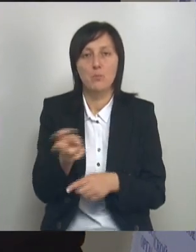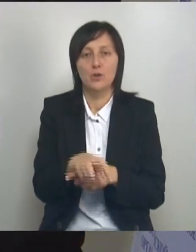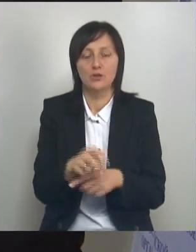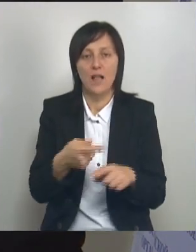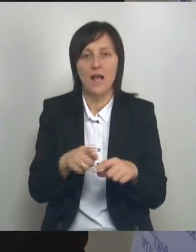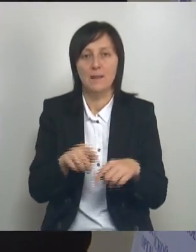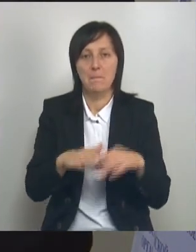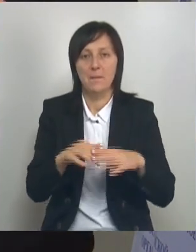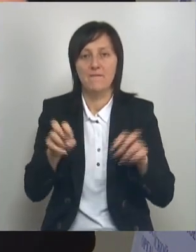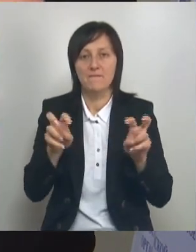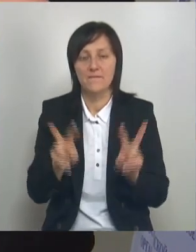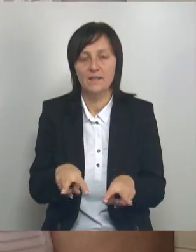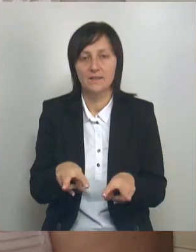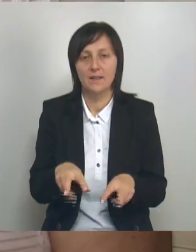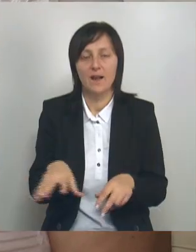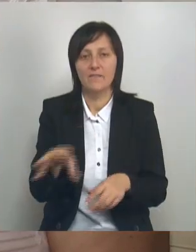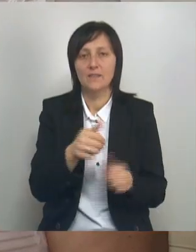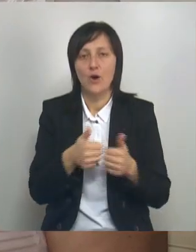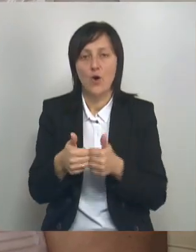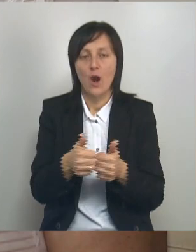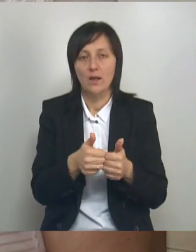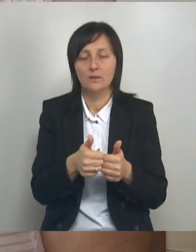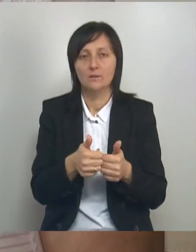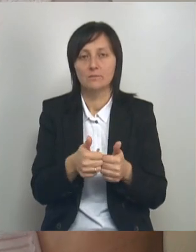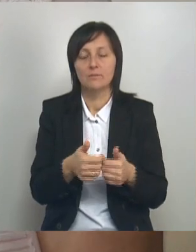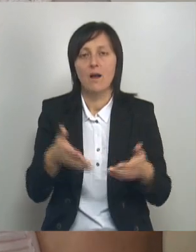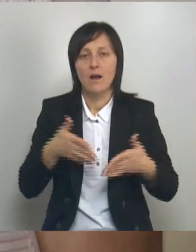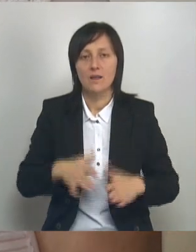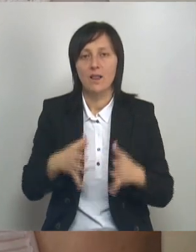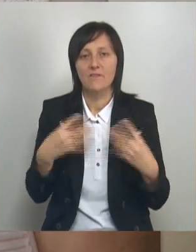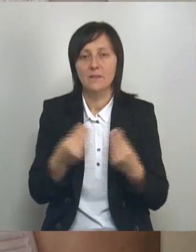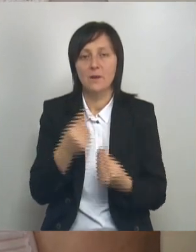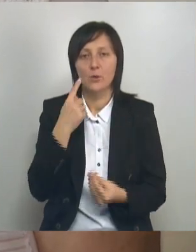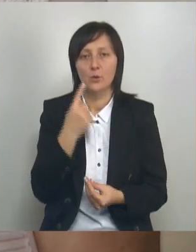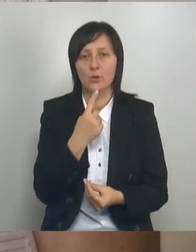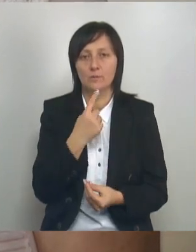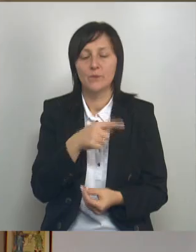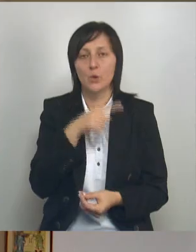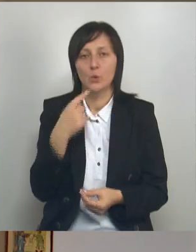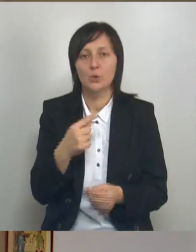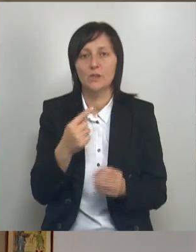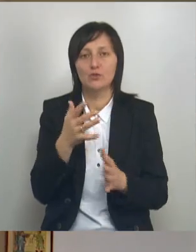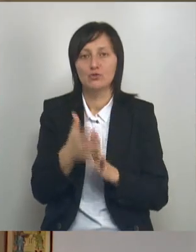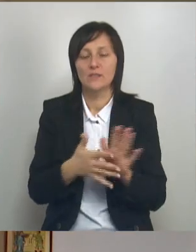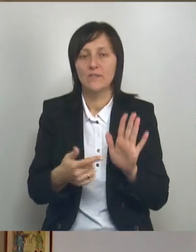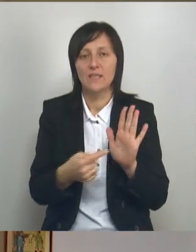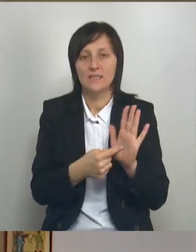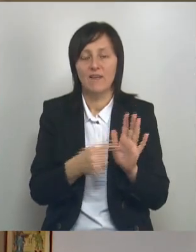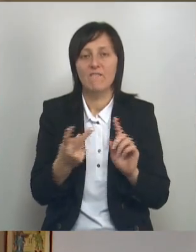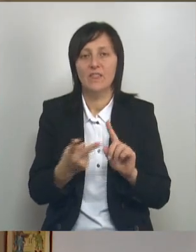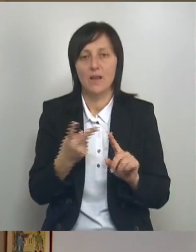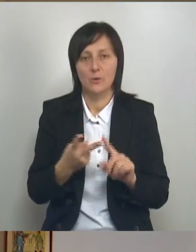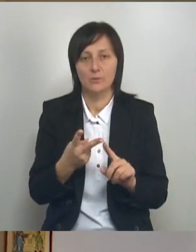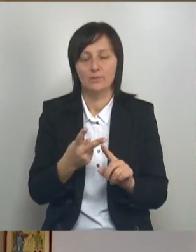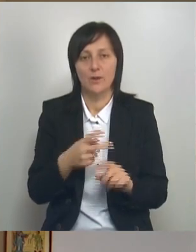большинство ее коллег, в силу жизненных обстоятельств. Родилась в семье глухих. Русский жестовый язык стал вторым родным. Людям из